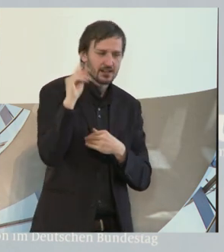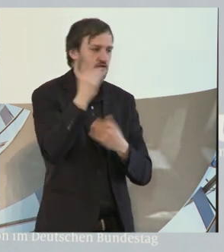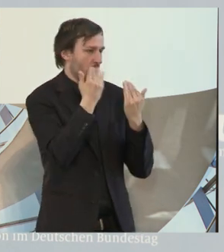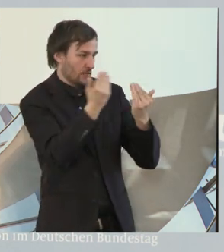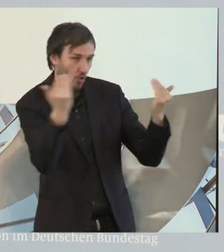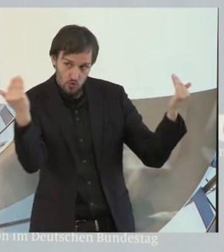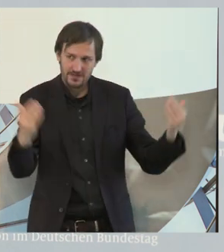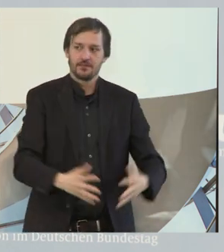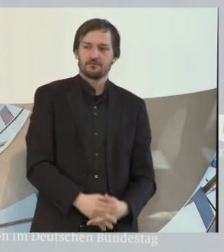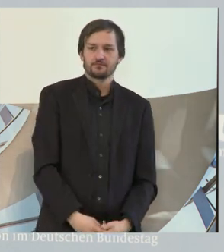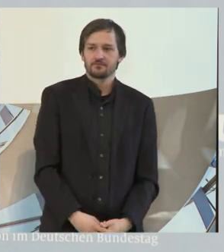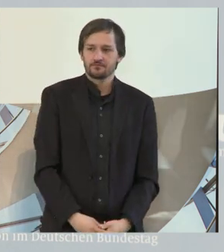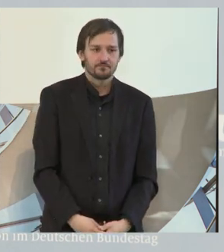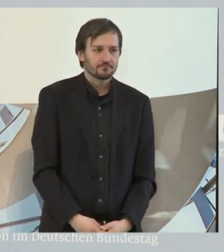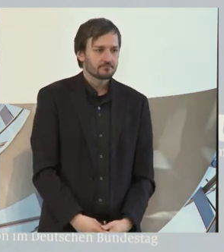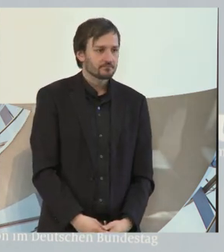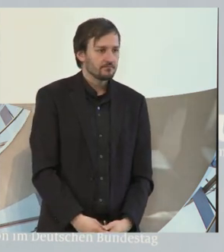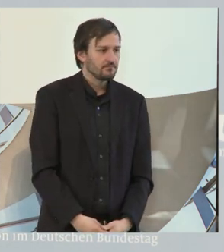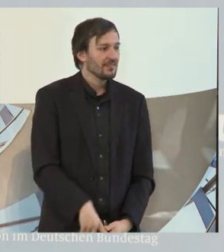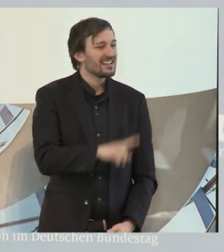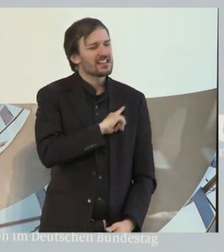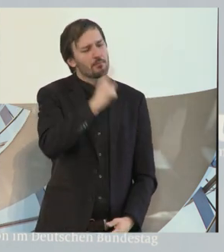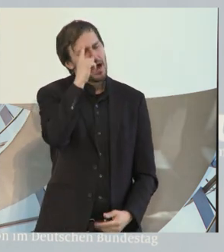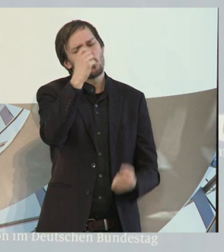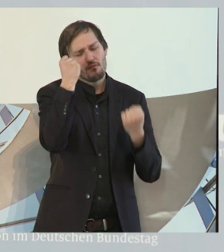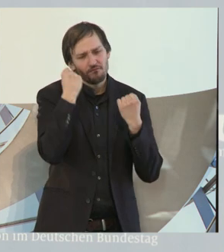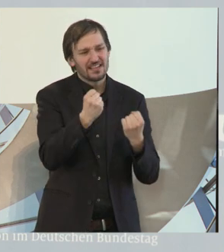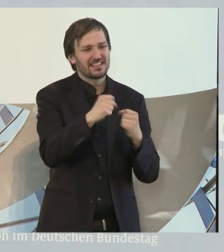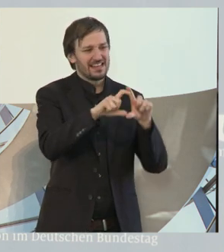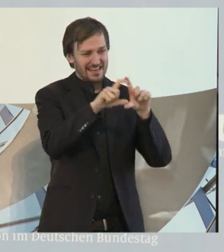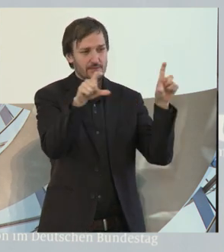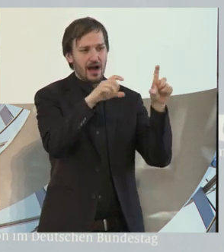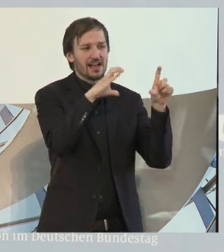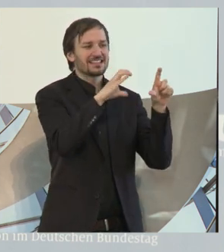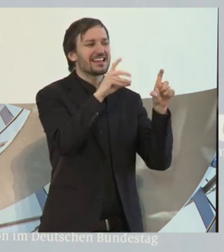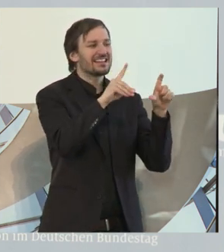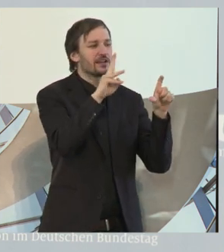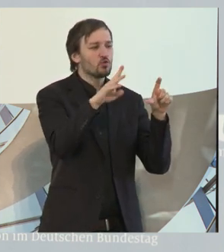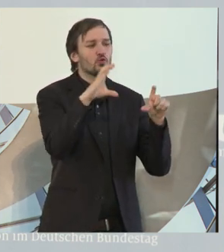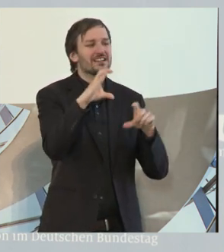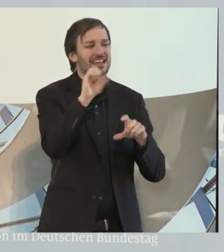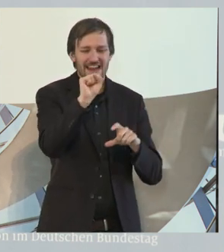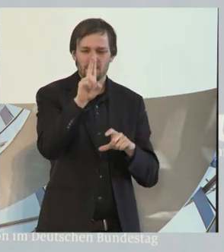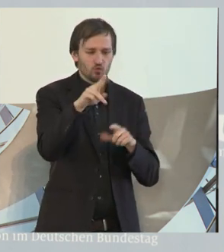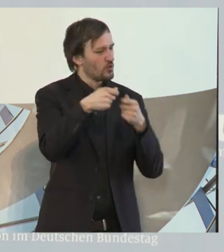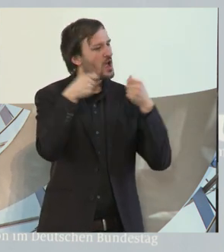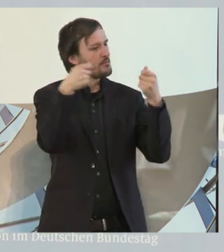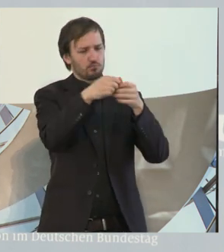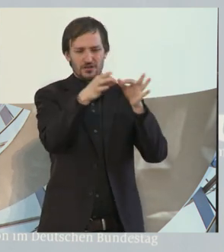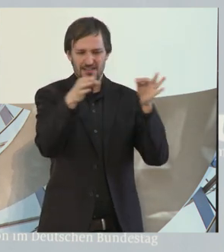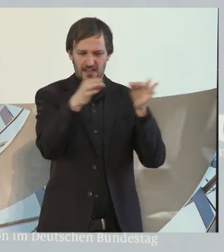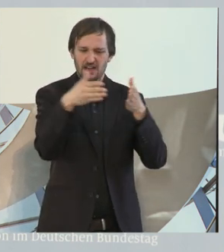Ich bin fest davon überzeugt, dass das Thema bei der CDU-CSU-Bundestagsfraktion gut aufgehoben ist.